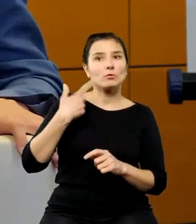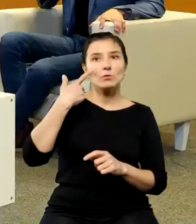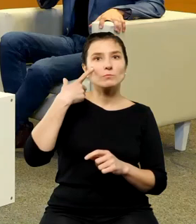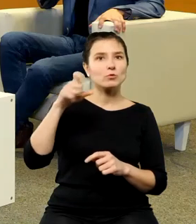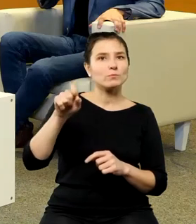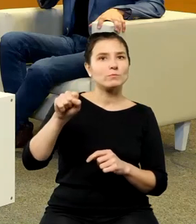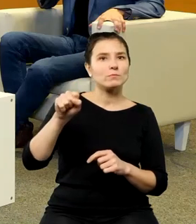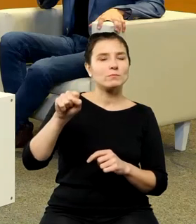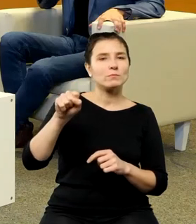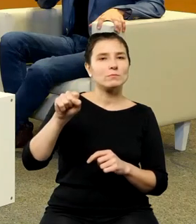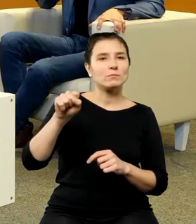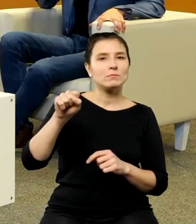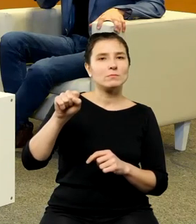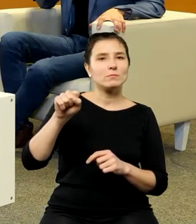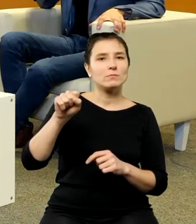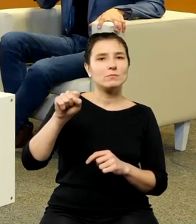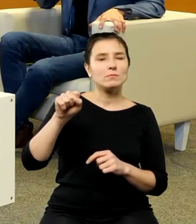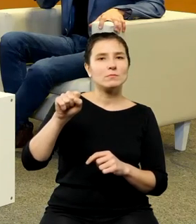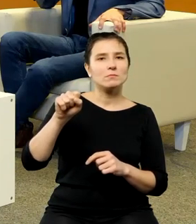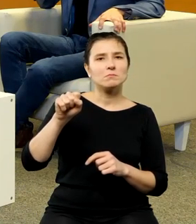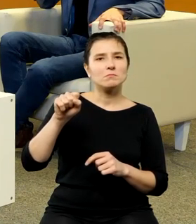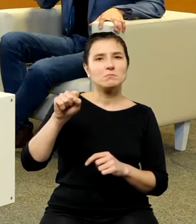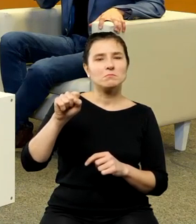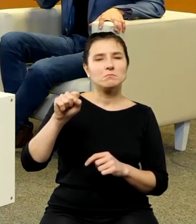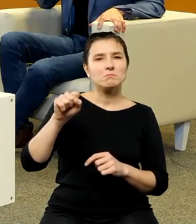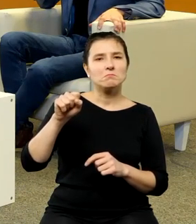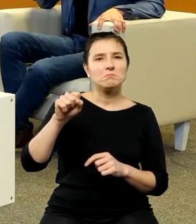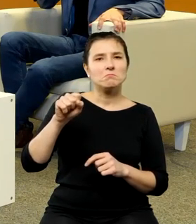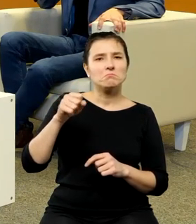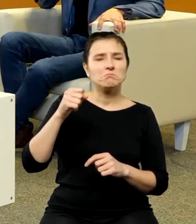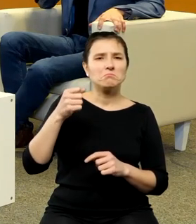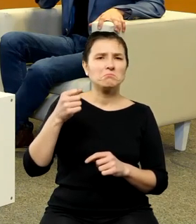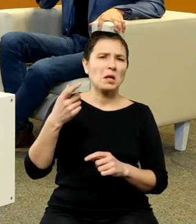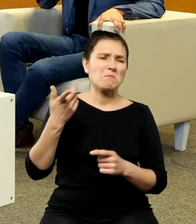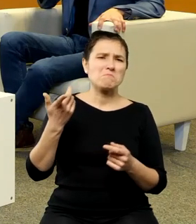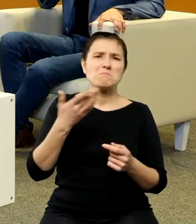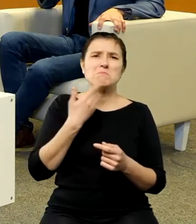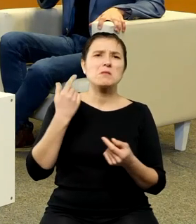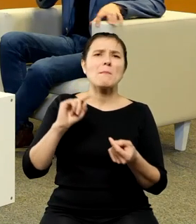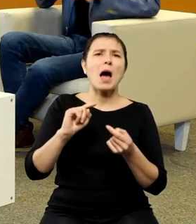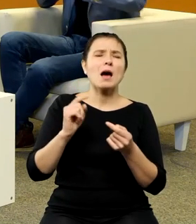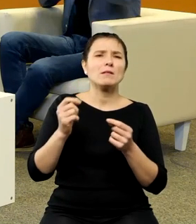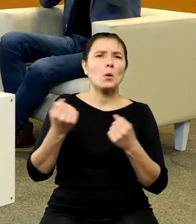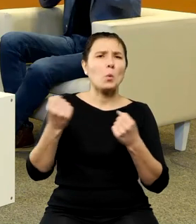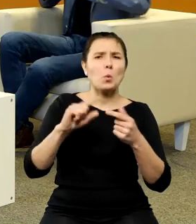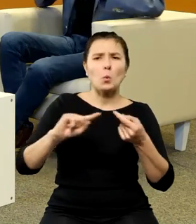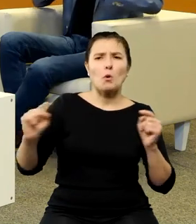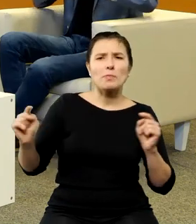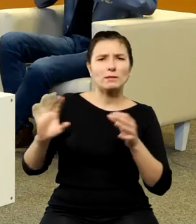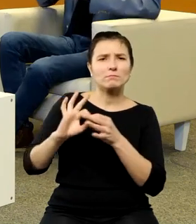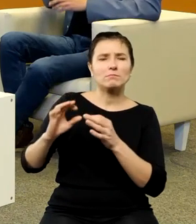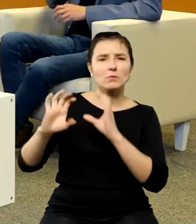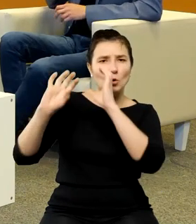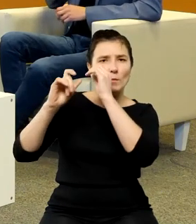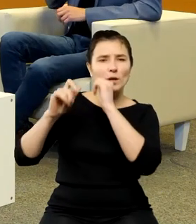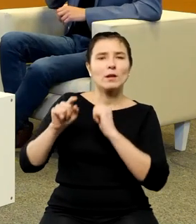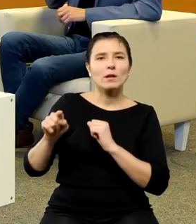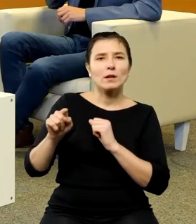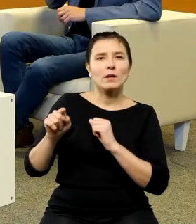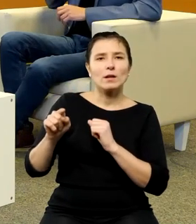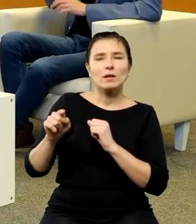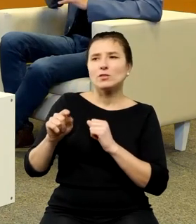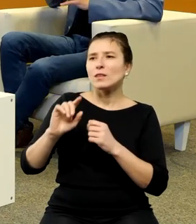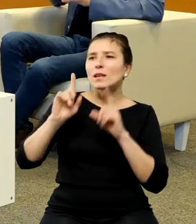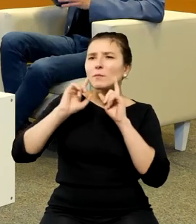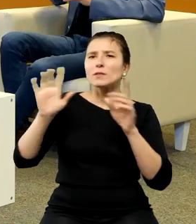niski stopień kontekstualności tego Kopernika czyli on jest w zasadzie zamienialny z wieloma innymi